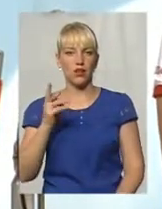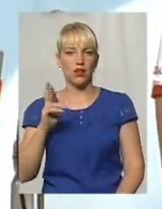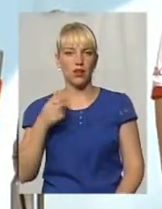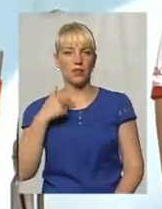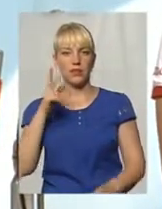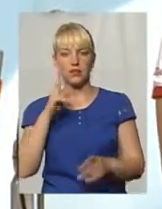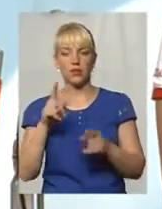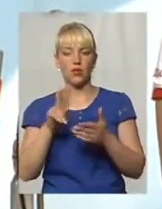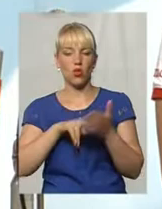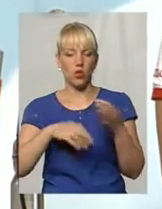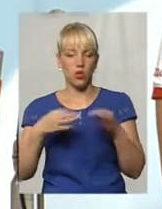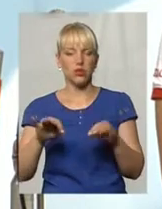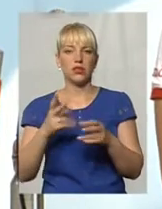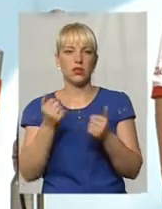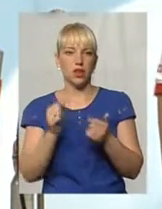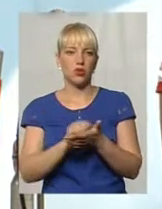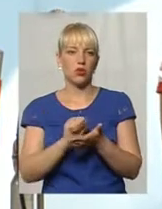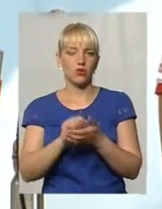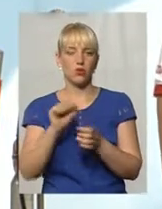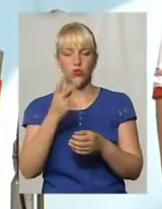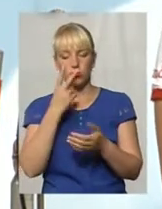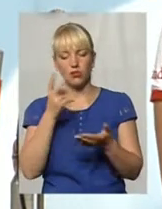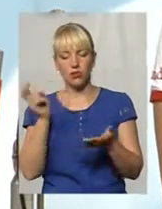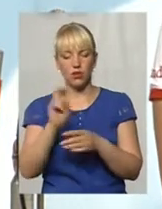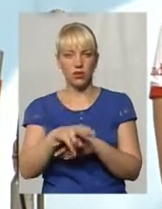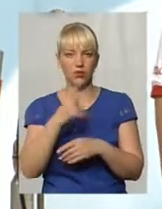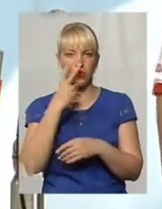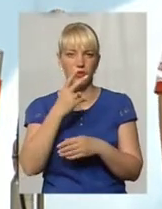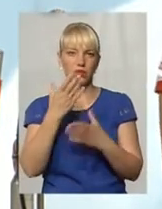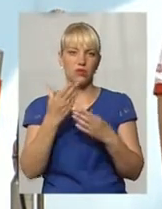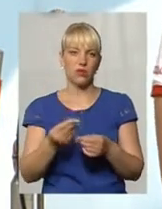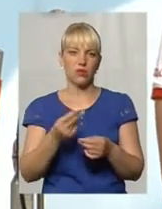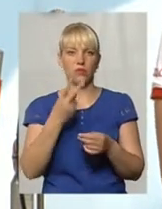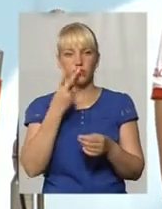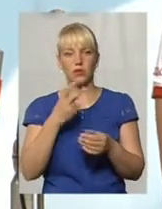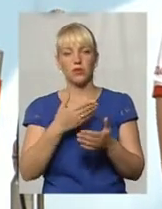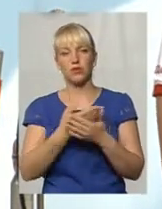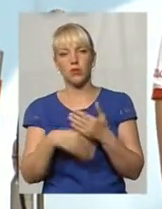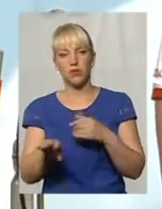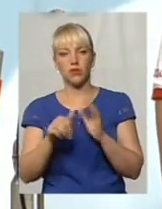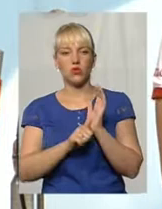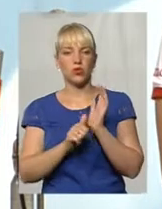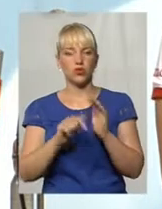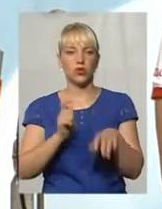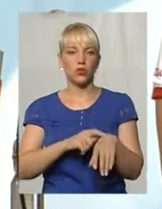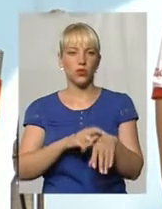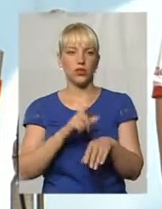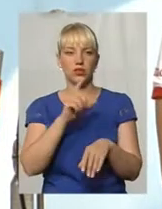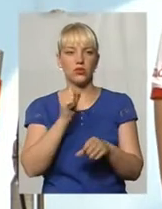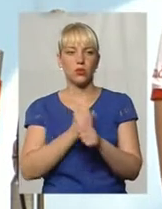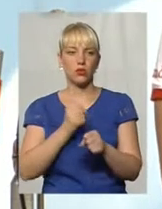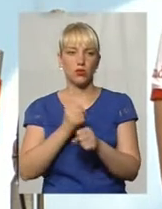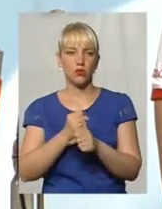ліцензіями документи, звичайно, можна гарно прийти подивитися в день і піти в шостій годині з роботи